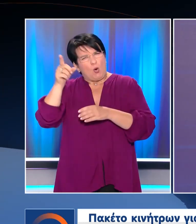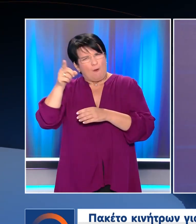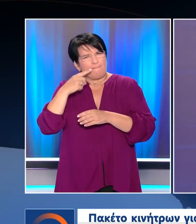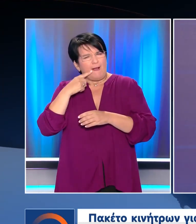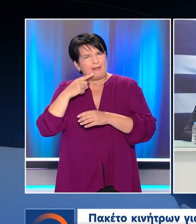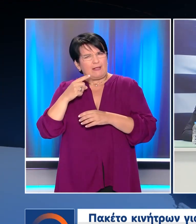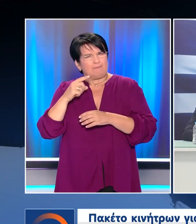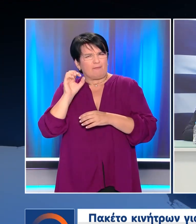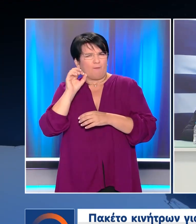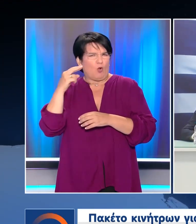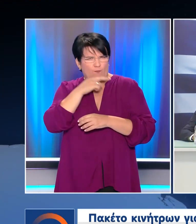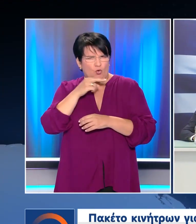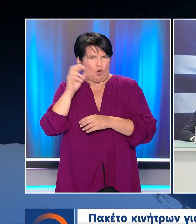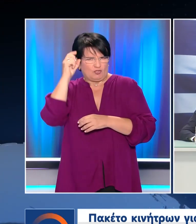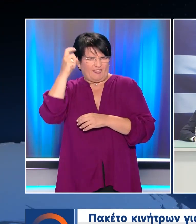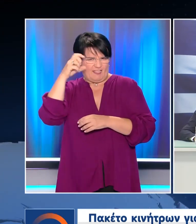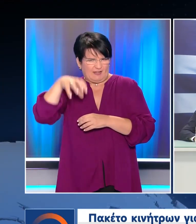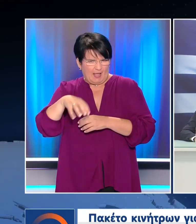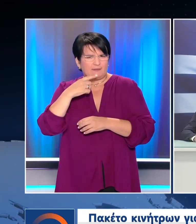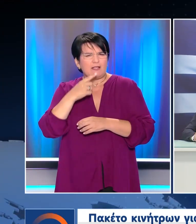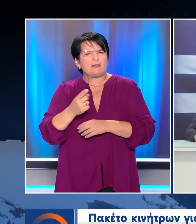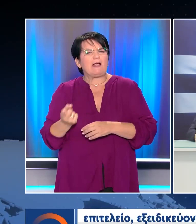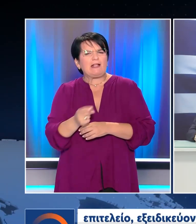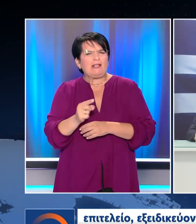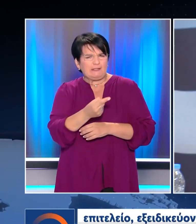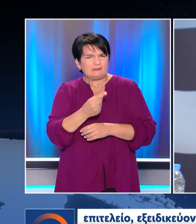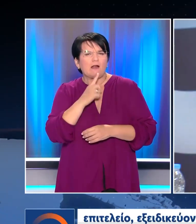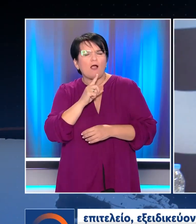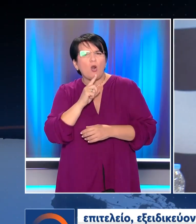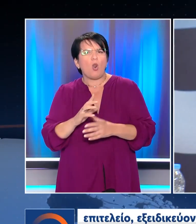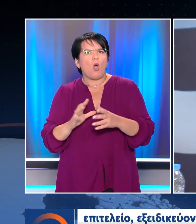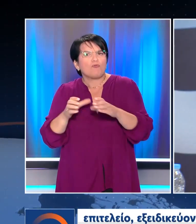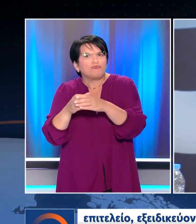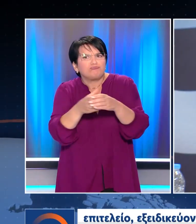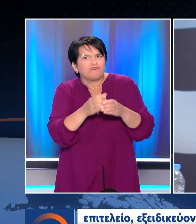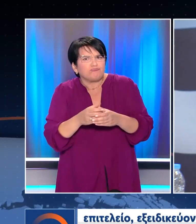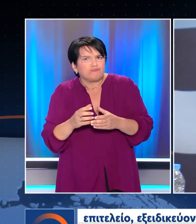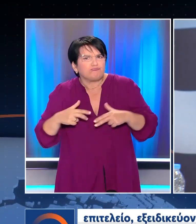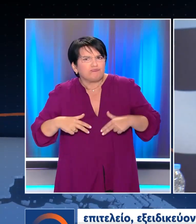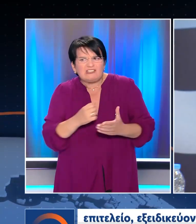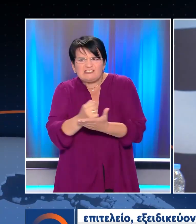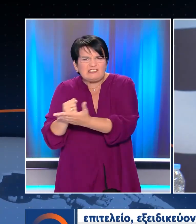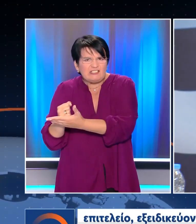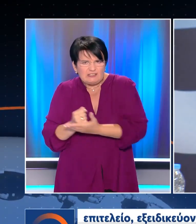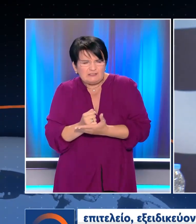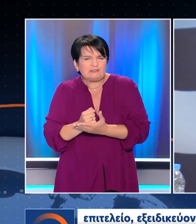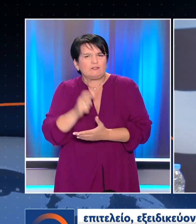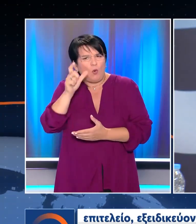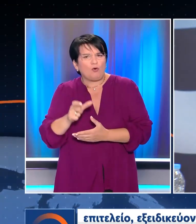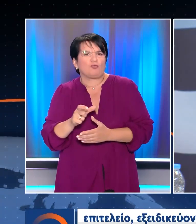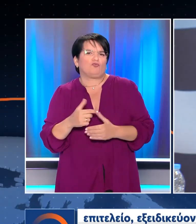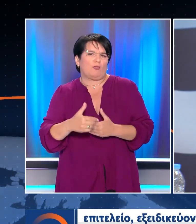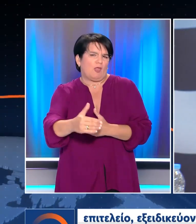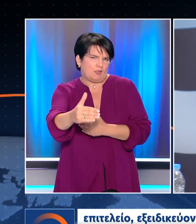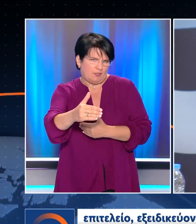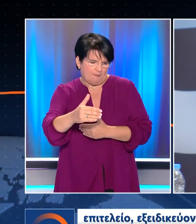θέρμανσης Και να σβήσουν το κλιματιστικό Ανακοίνωσε το Οικονομικό Επιτελείο Εξειδικεύοντας τις εξαγγελίες του Πρωθυπουργού Στη Διεθνή Έκθεση